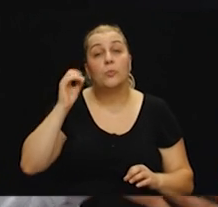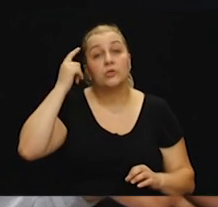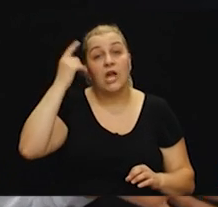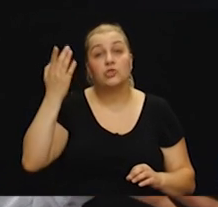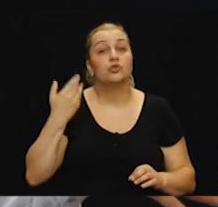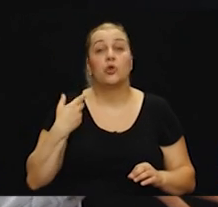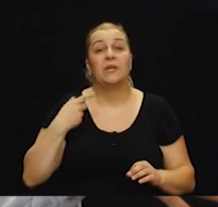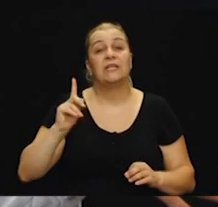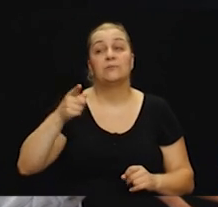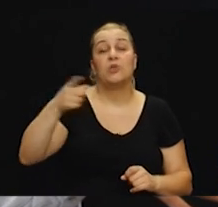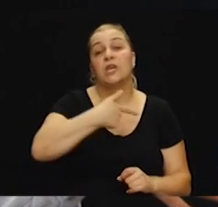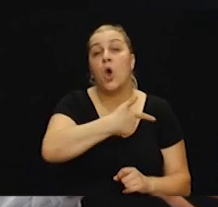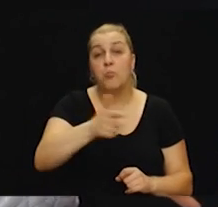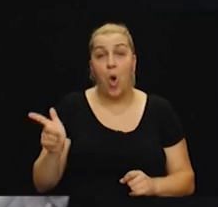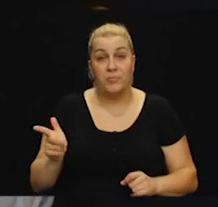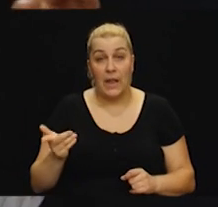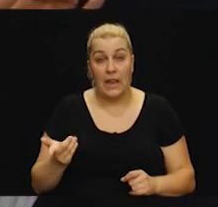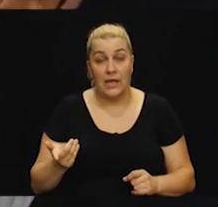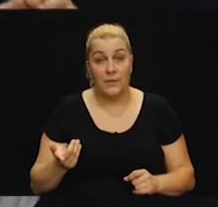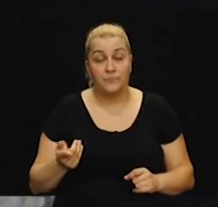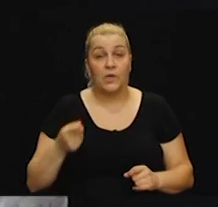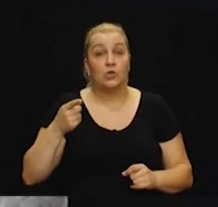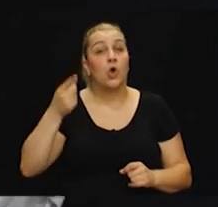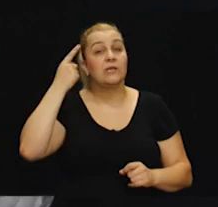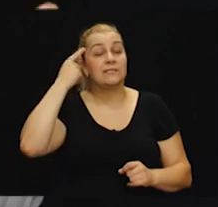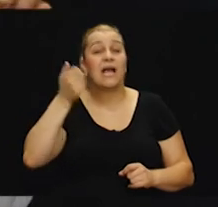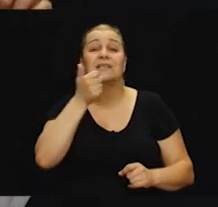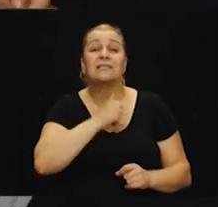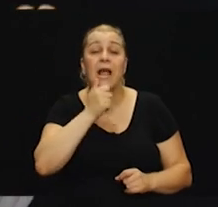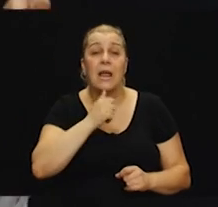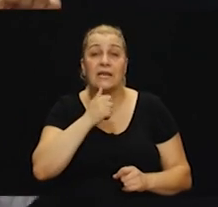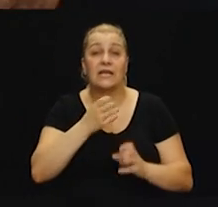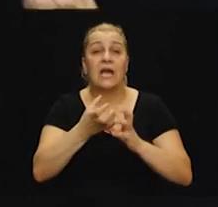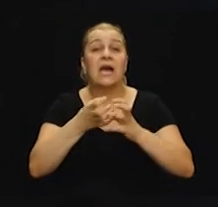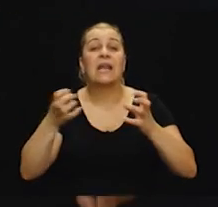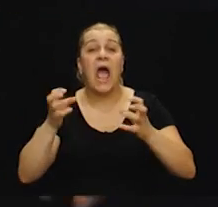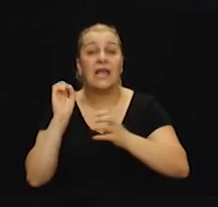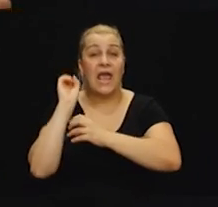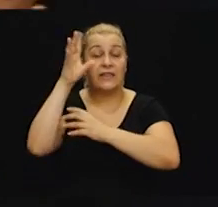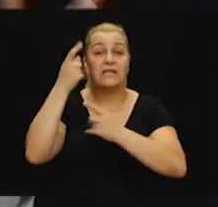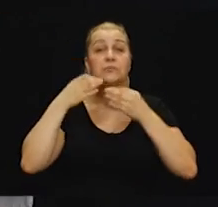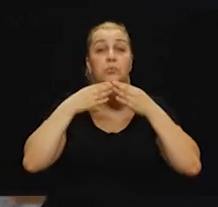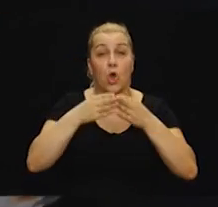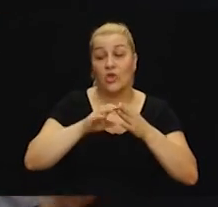nismo pobili. I znak zelenih raketa iz brodova je izbačen kroz okna